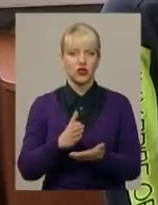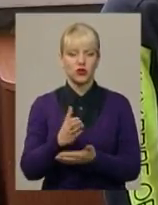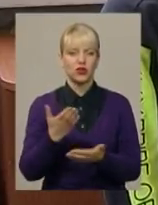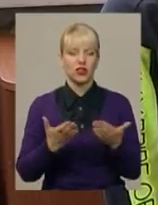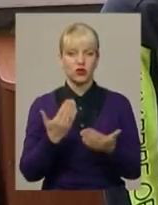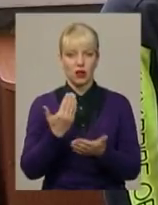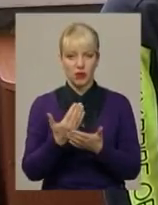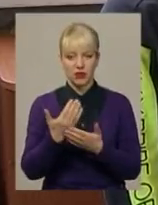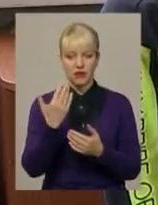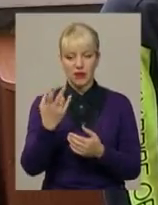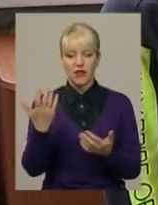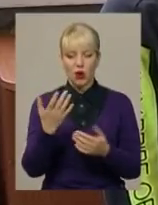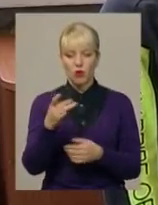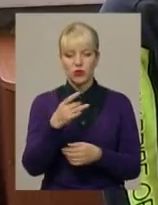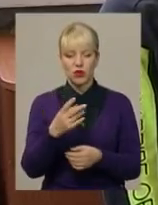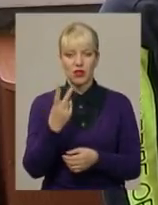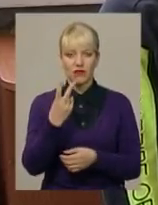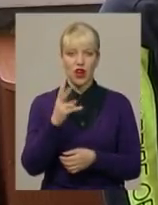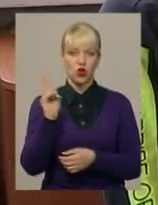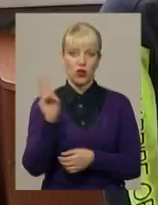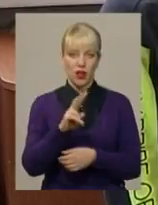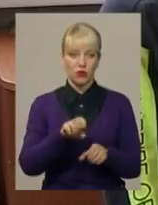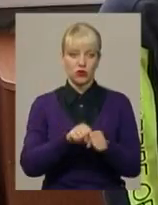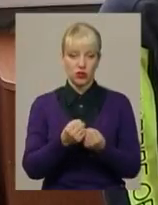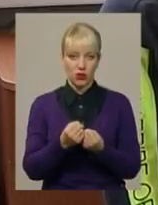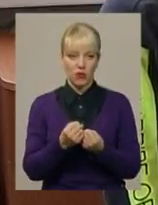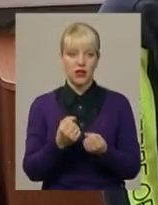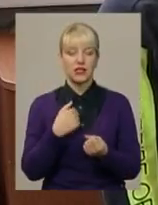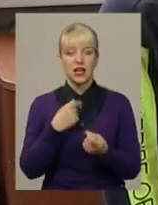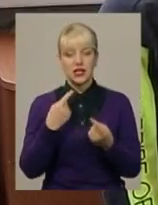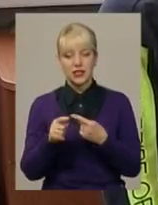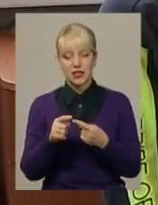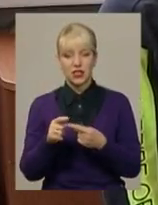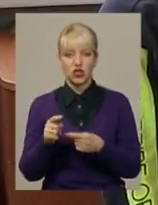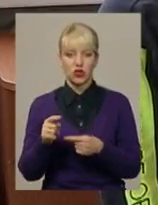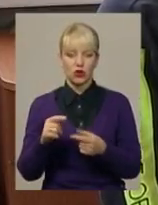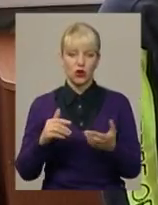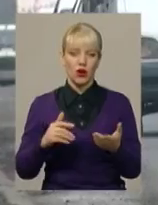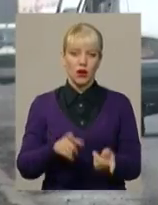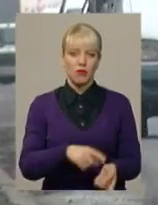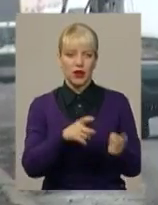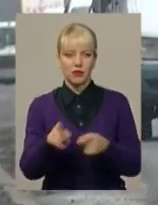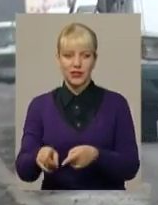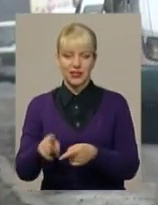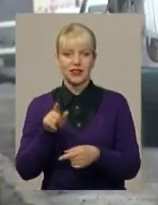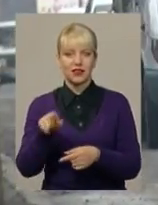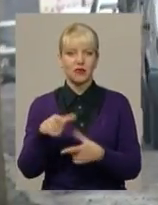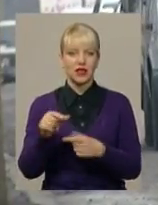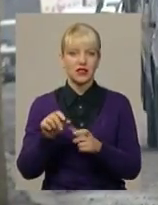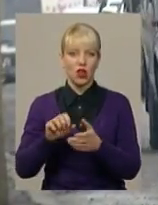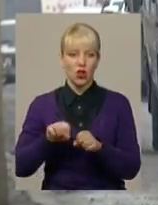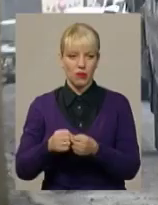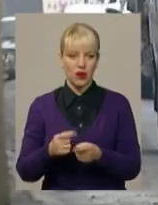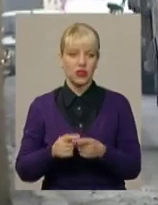якомусь районі на лінії два тролейбуси зламалися, ми можемо з іншого туди перемістити. До кінця тижня GPS